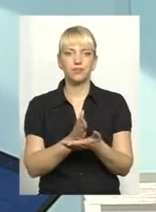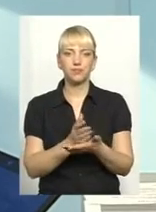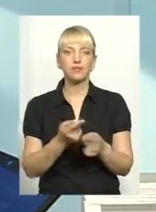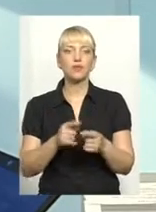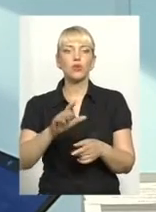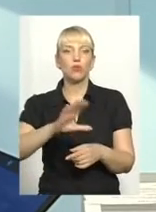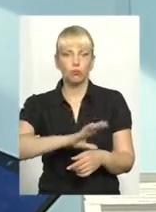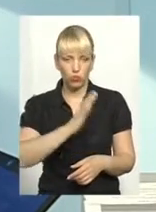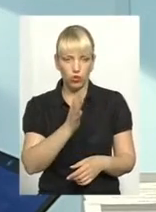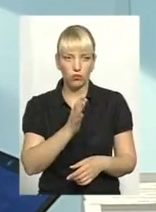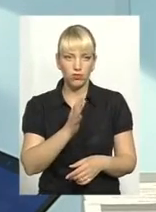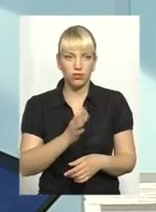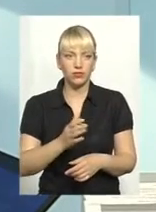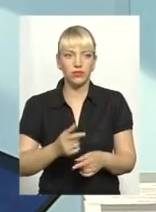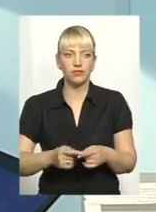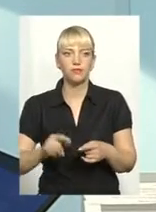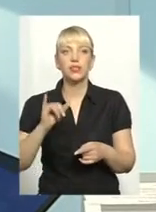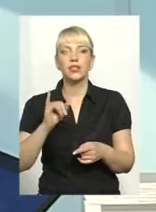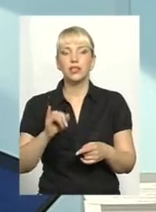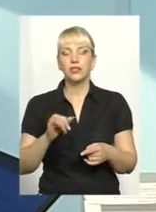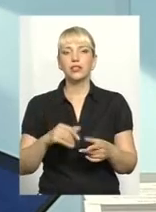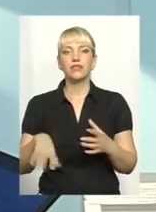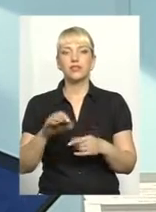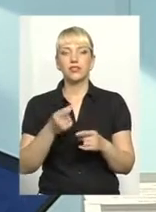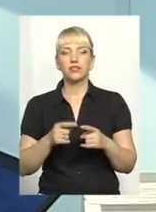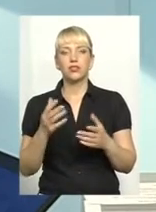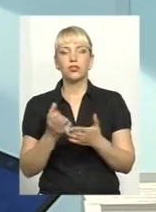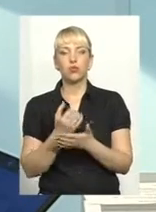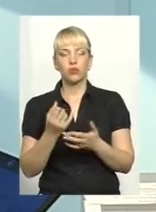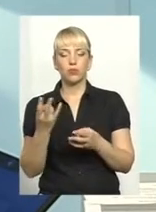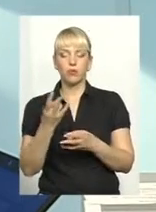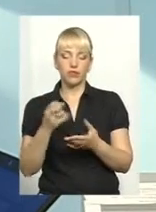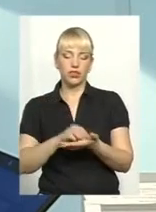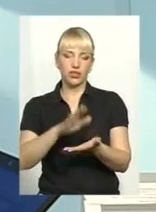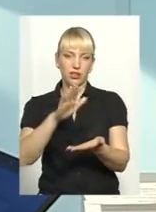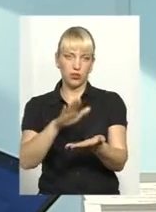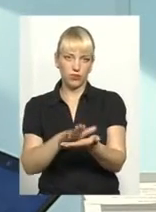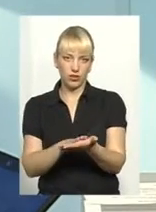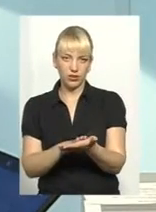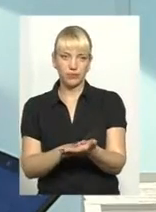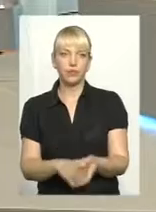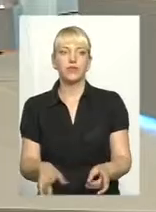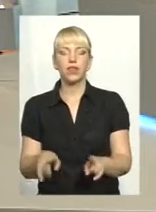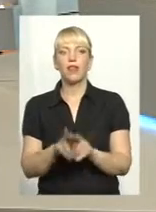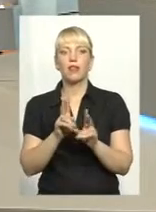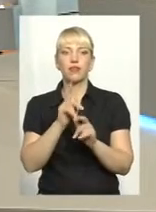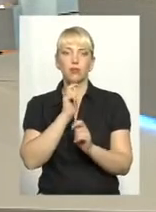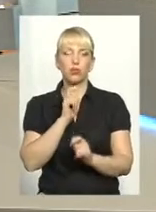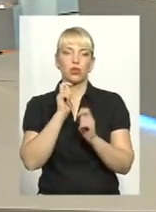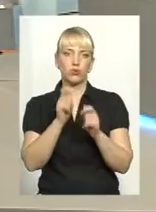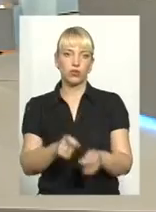було, і, звісно, що ці всі доходи вона повинна декларувати, також, як і подарунки.